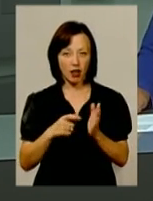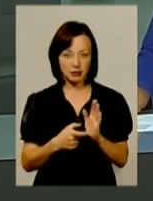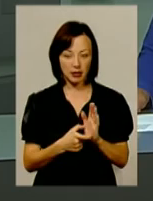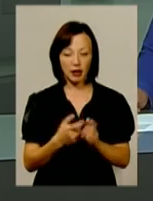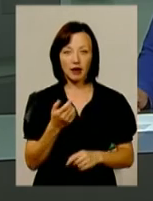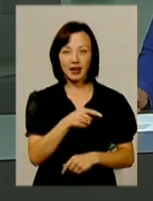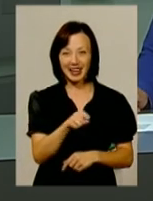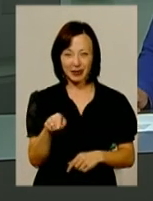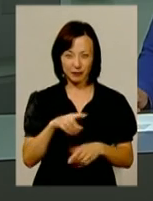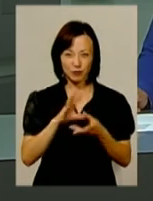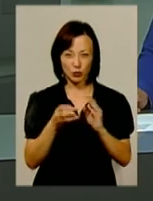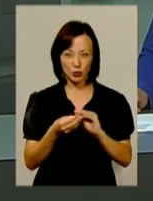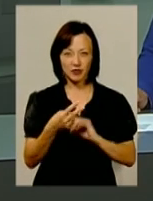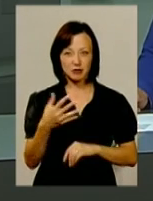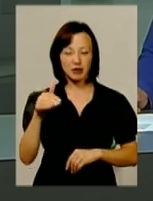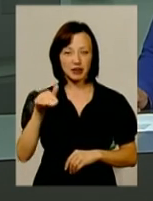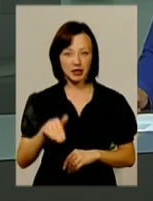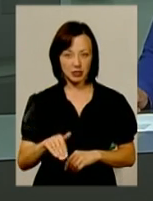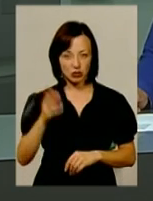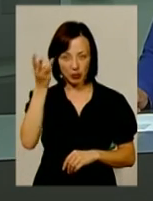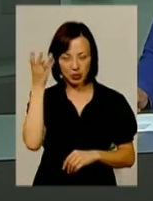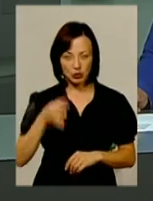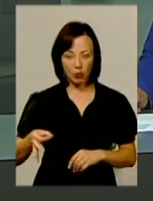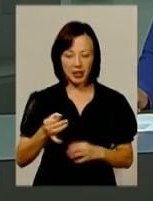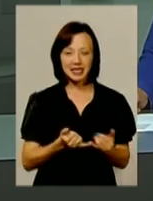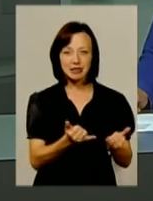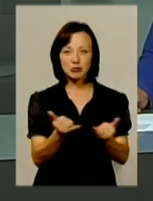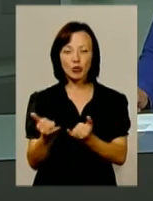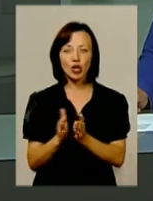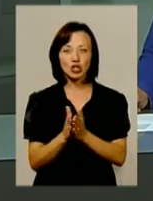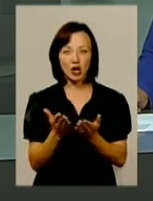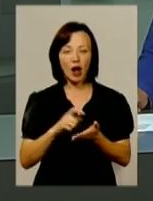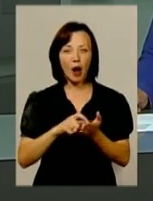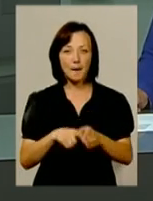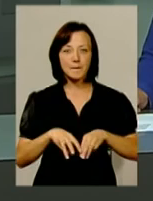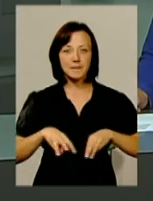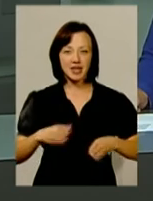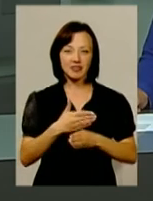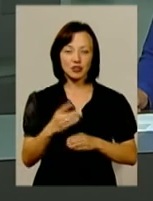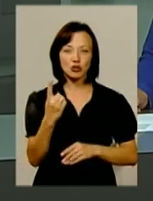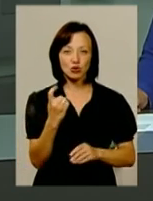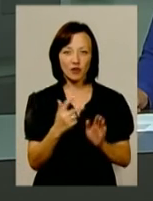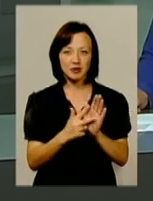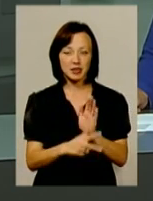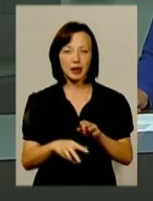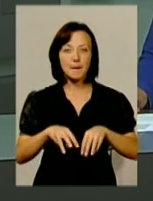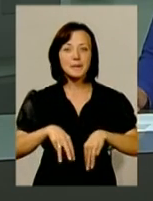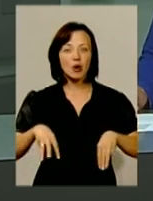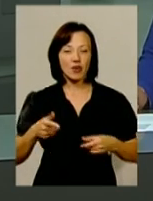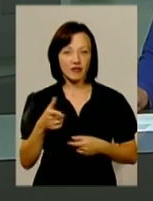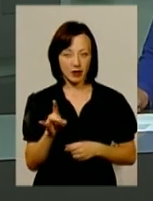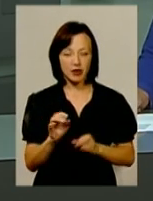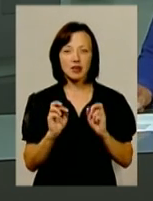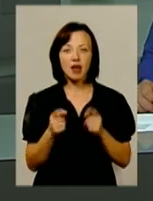Їх на Хмельниччині близько 25 тисяч. На забезпечення шкіл книжками Кабмін щедро виділив 180 мільйонів гривень.